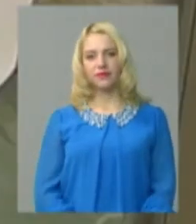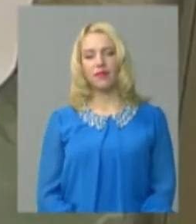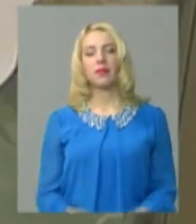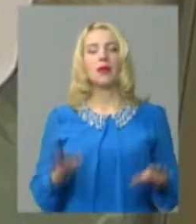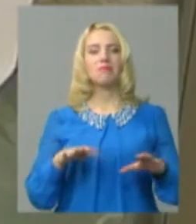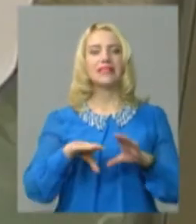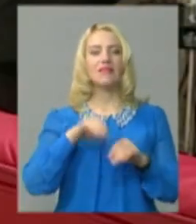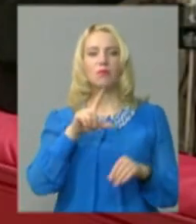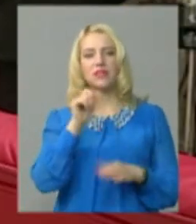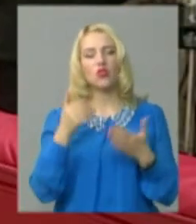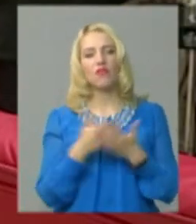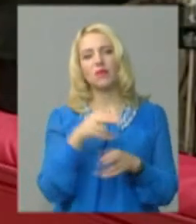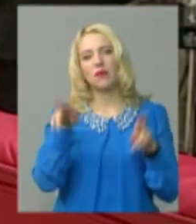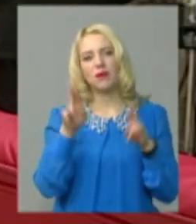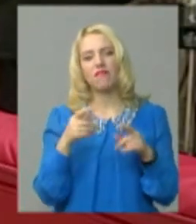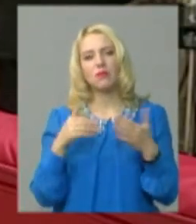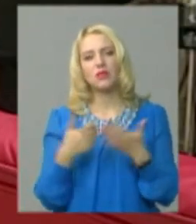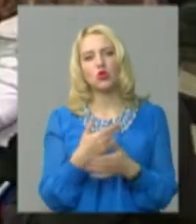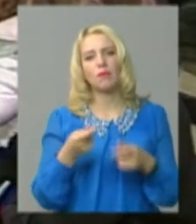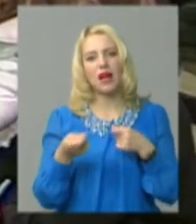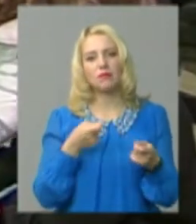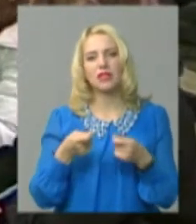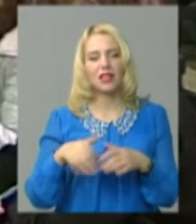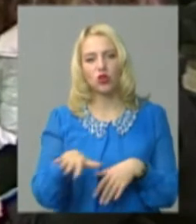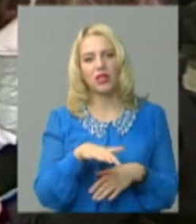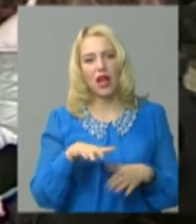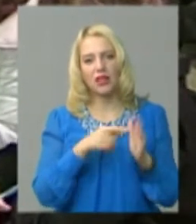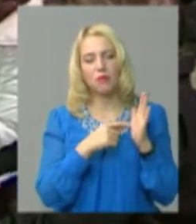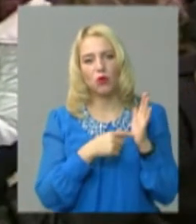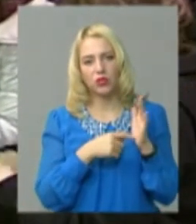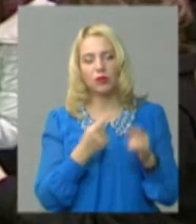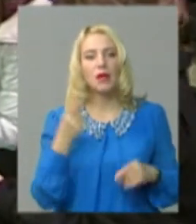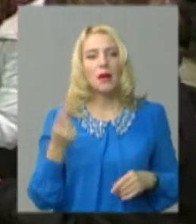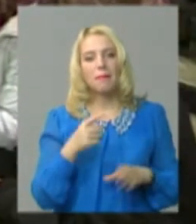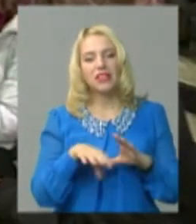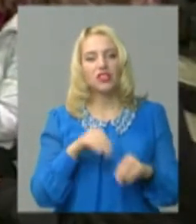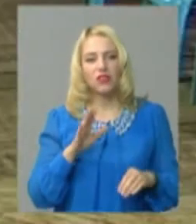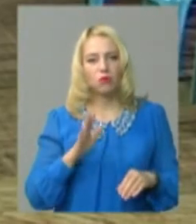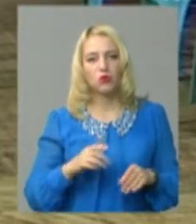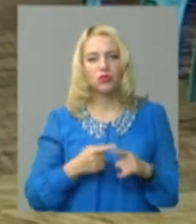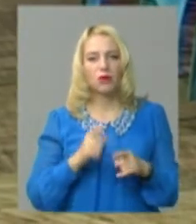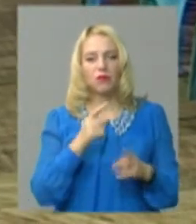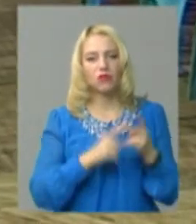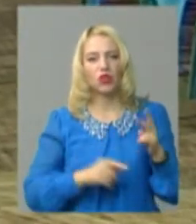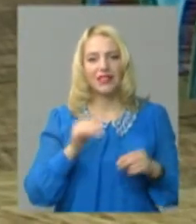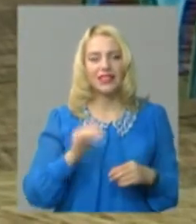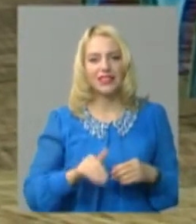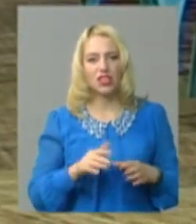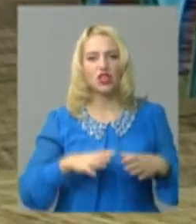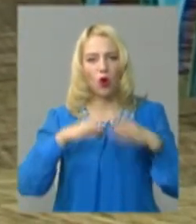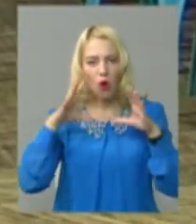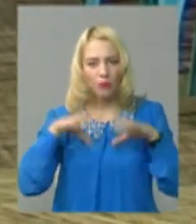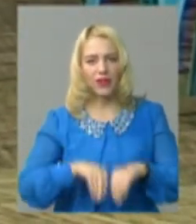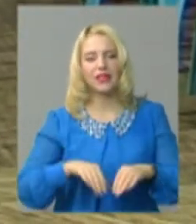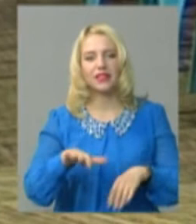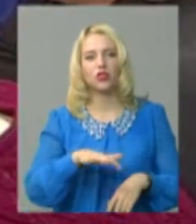Місцеві вибори за новими правилами і за новим адміністративно-територіальним поділом. Перші вибори пройдуть у майже півтора тисячах об